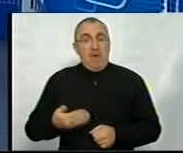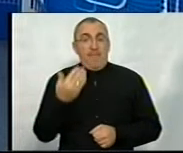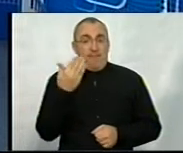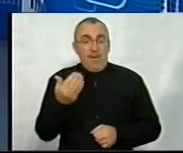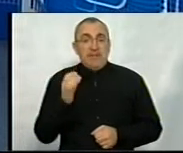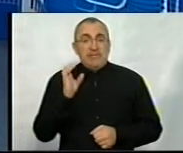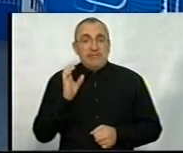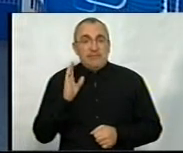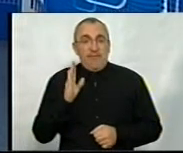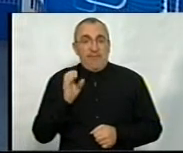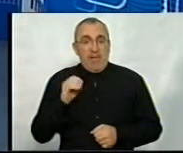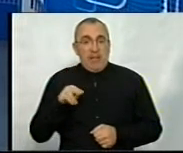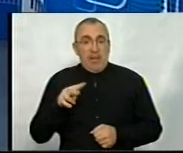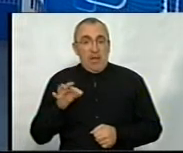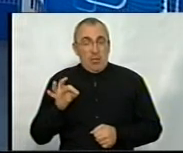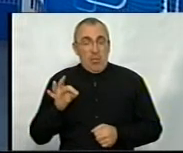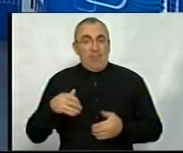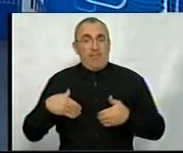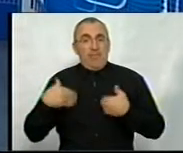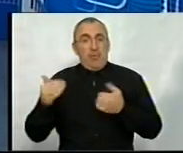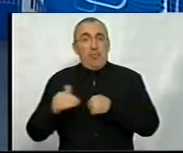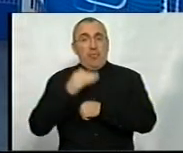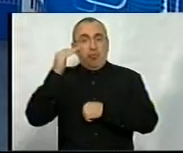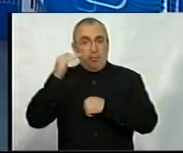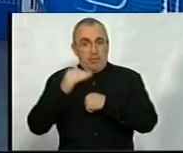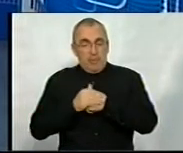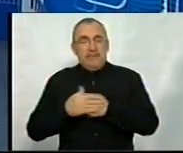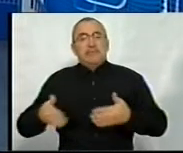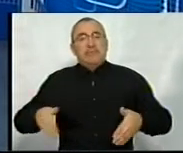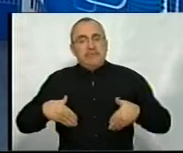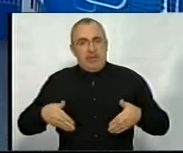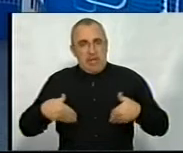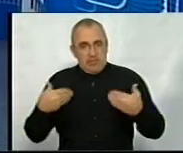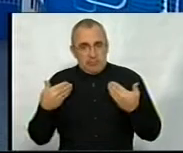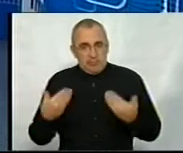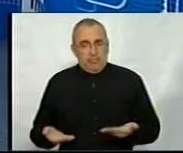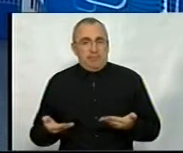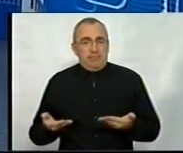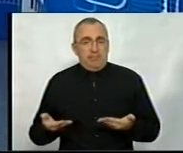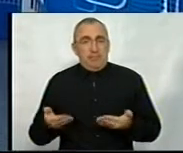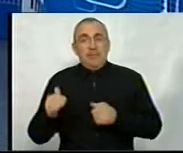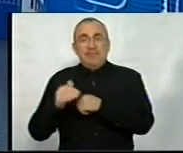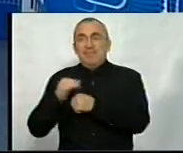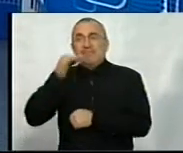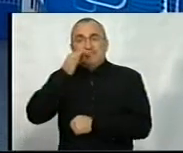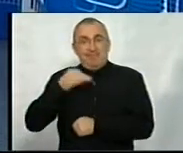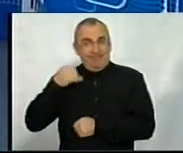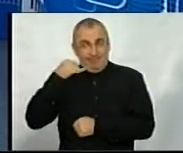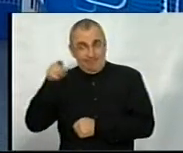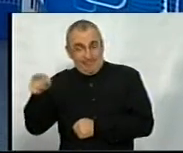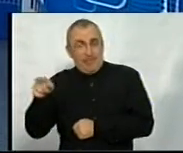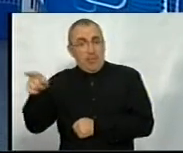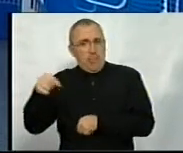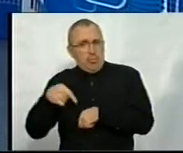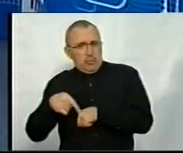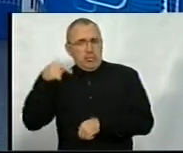Світлану, вітаємо. Добрий вечір. Здравствуйте. Скажіть, будь ласка, Світлана, як давно ви